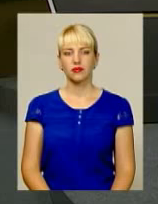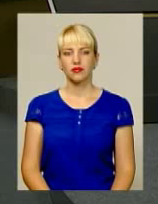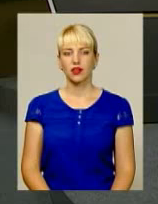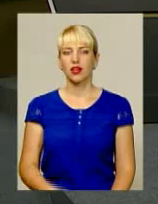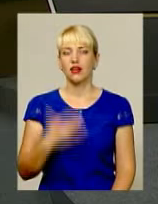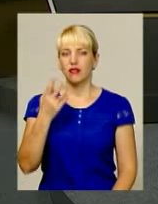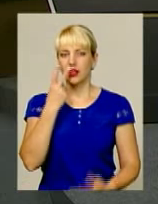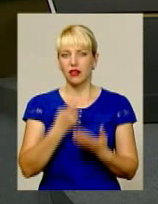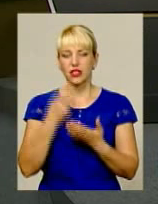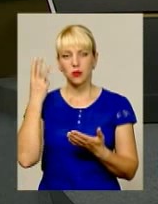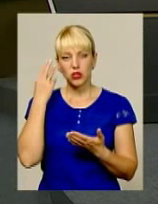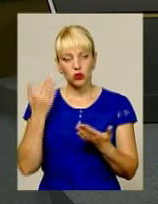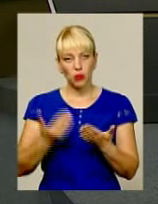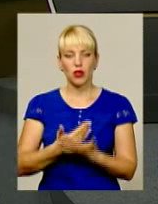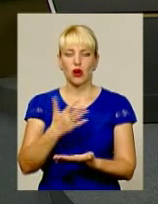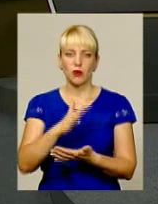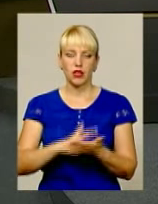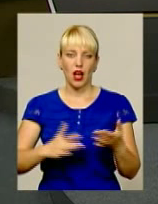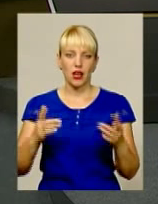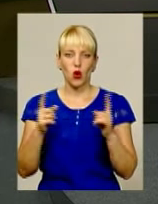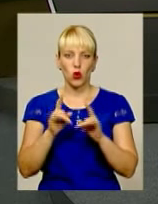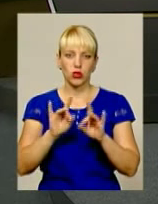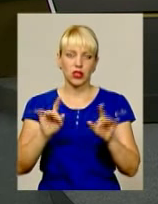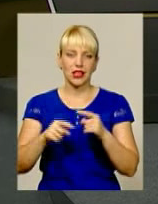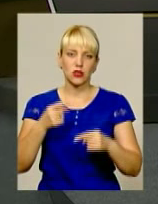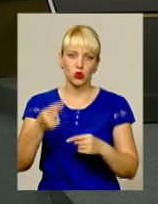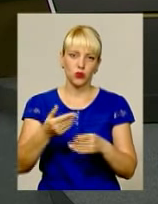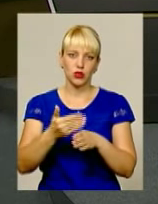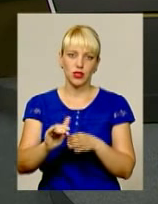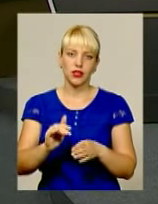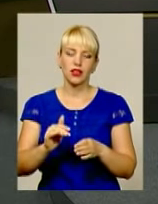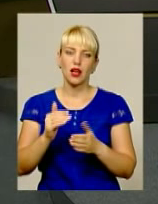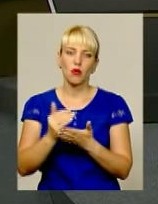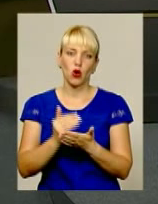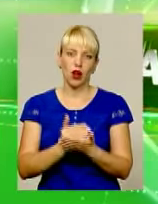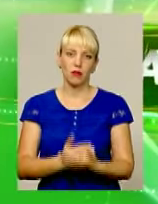Ви дивитесь Подільську панораму. Далі короткий анонс наступної частини програми.